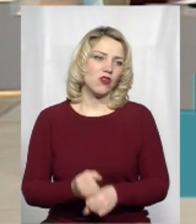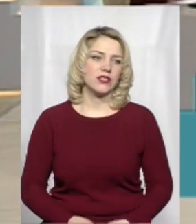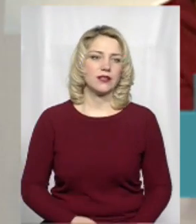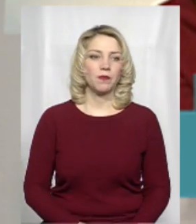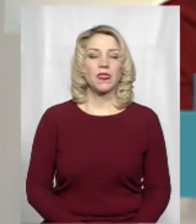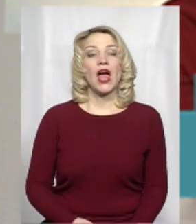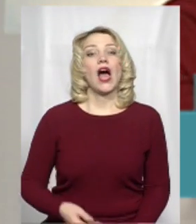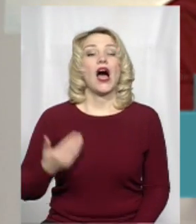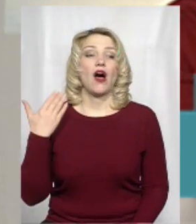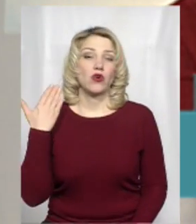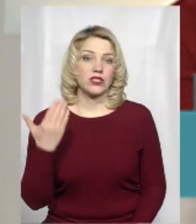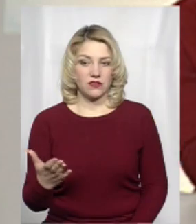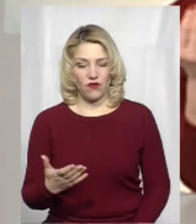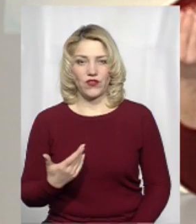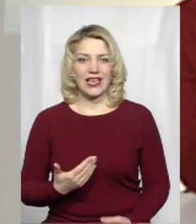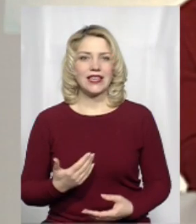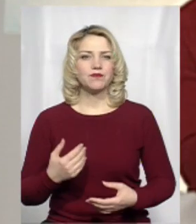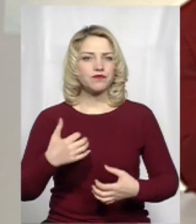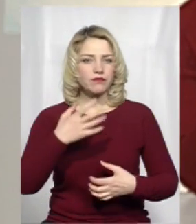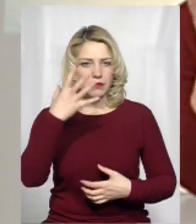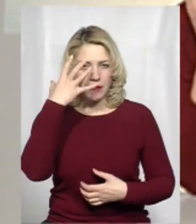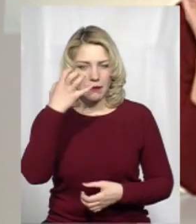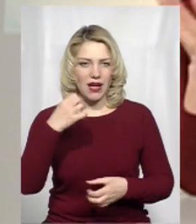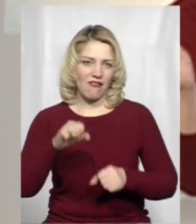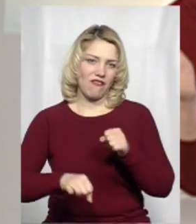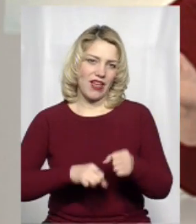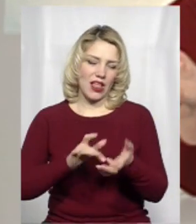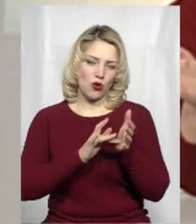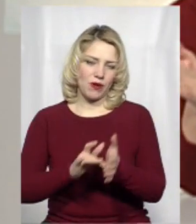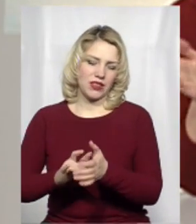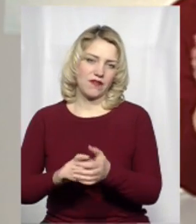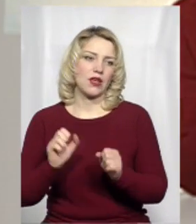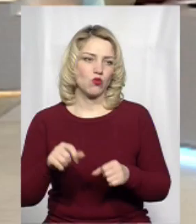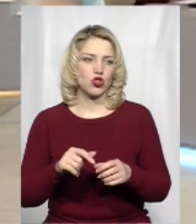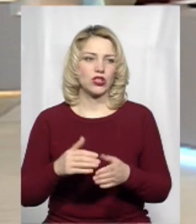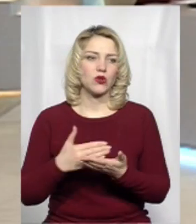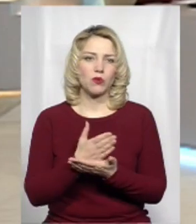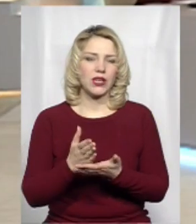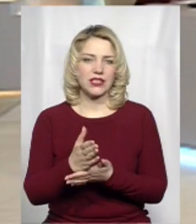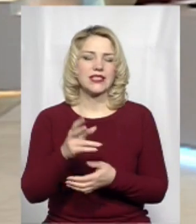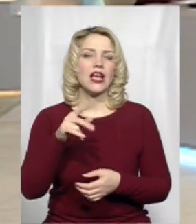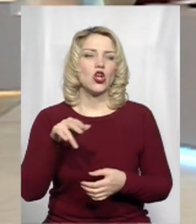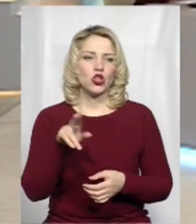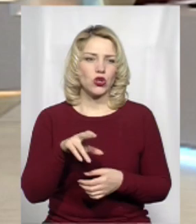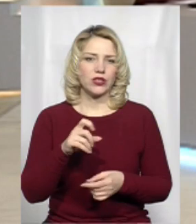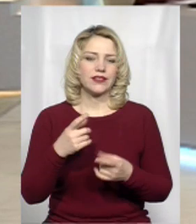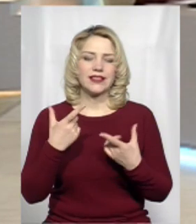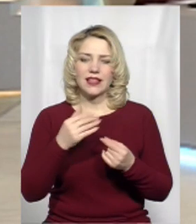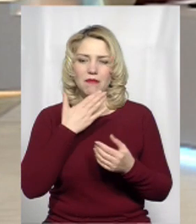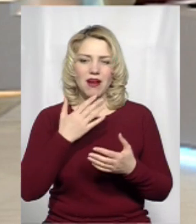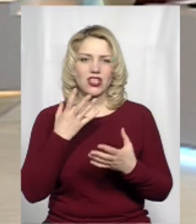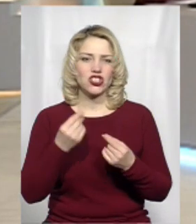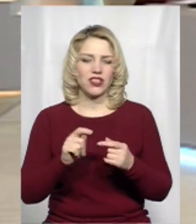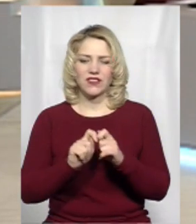веломандрівник. От якраз своїм транспортом можете діставатися туди, де ще й не прокладені траси, я так думаю. Скажіть, будь ласка, чи на Хмельниччині